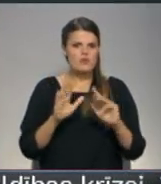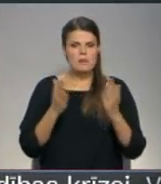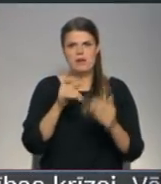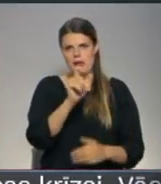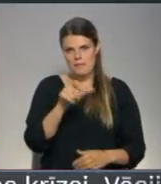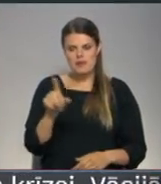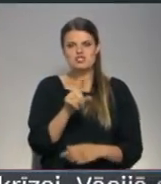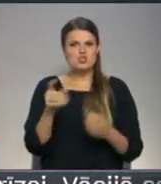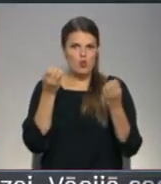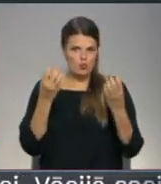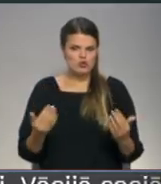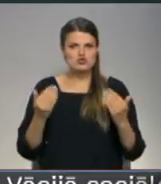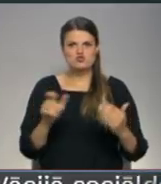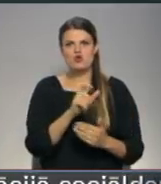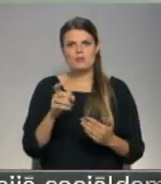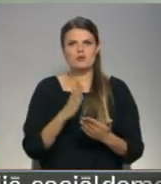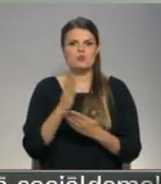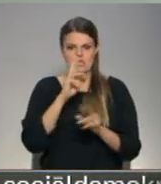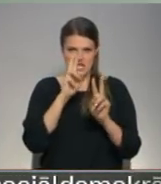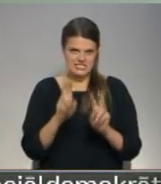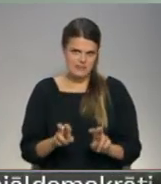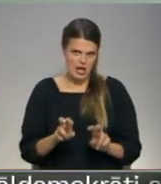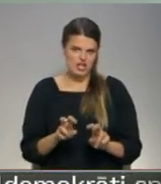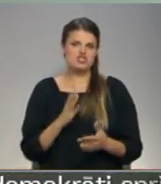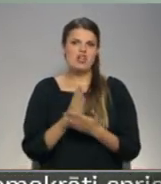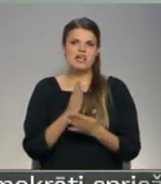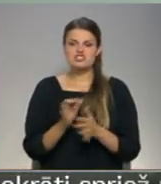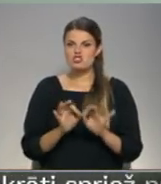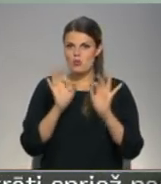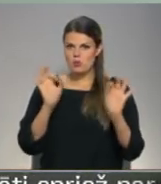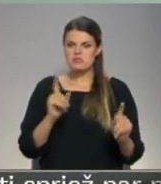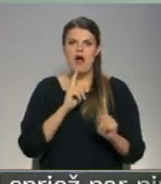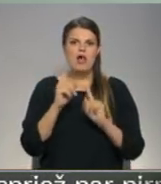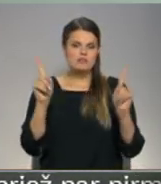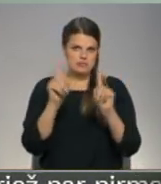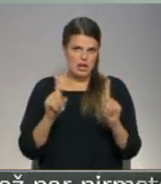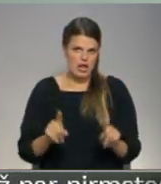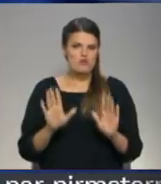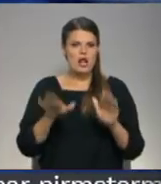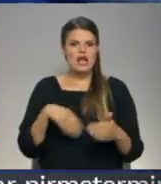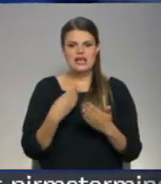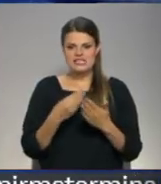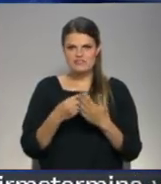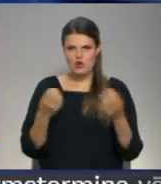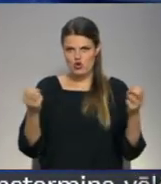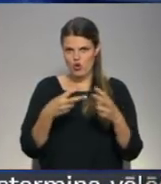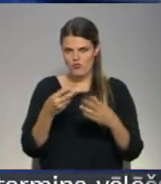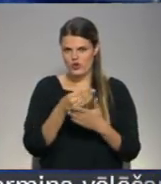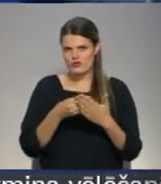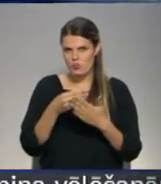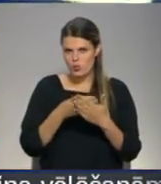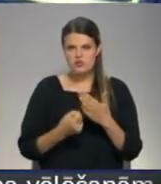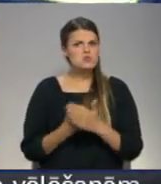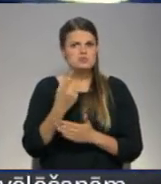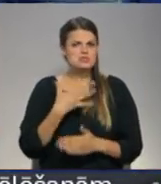personas ir noskaidrotas un šobrīd notiek izmeklēšana. Esam uzsākuši armstīvās lietvedības, lai vērtētu konfliktu būtību,